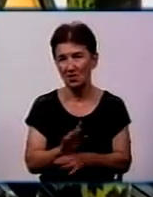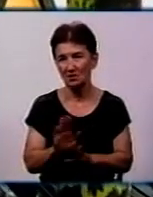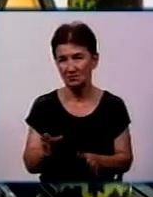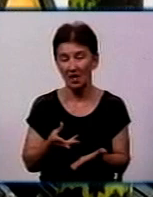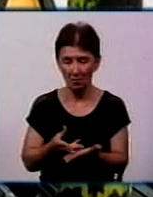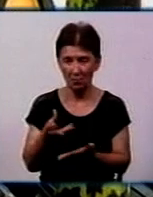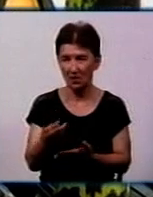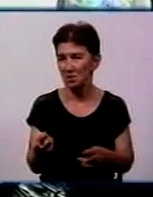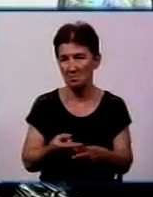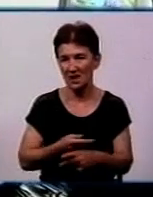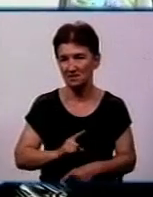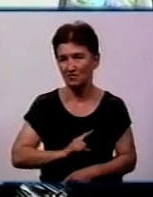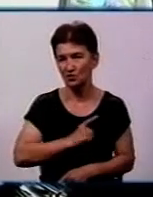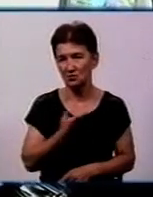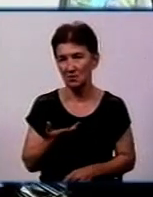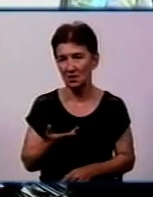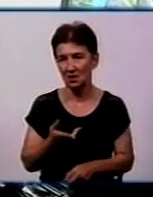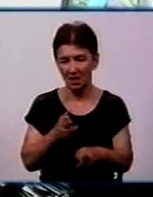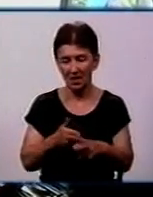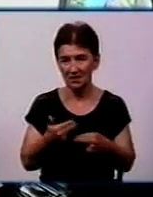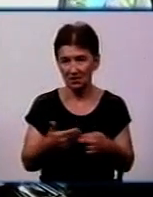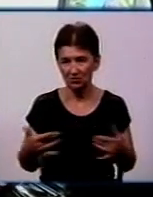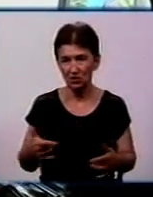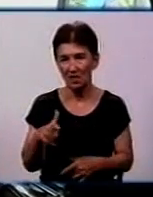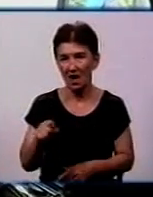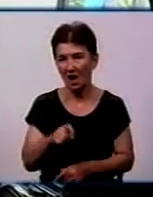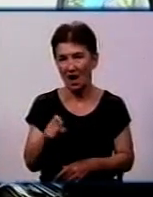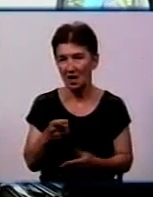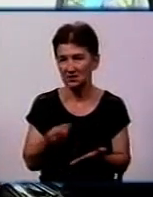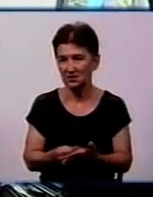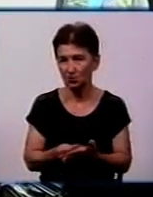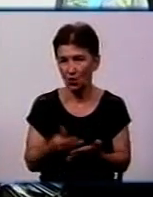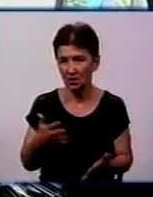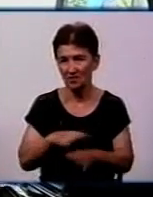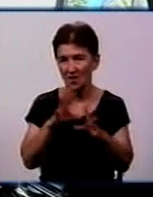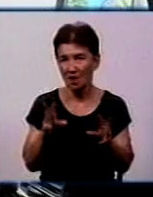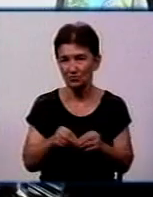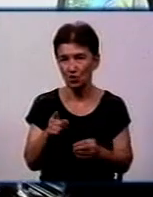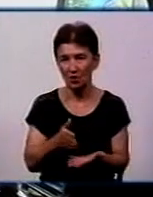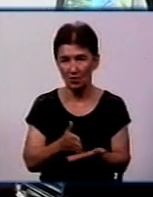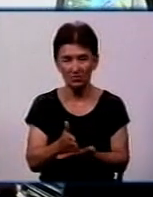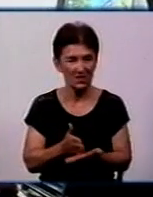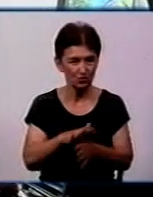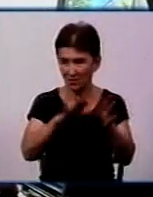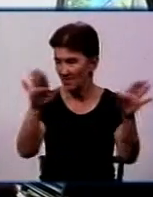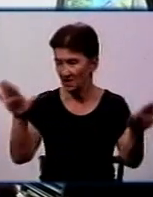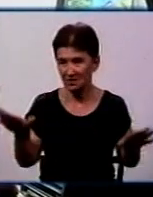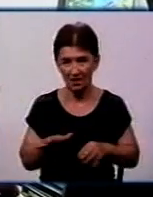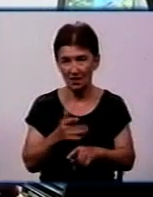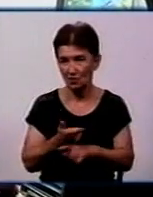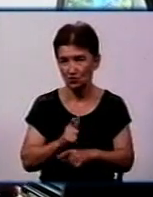змушення, без нічого. Позапчасті дороги, газ дорогий, і взагалі обслуговувати цю машину дуже важко час стає.